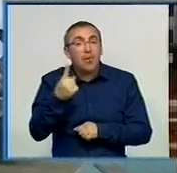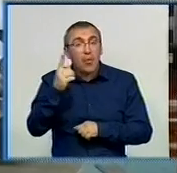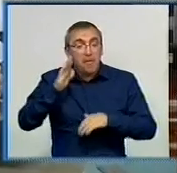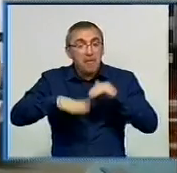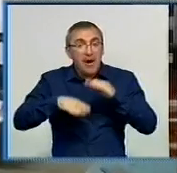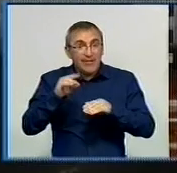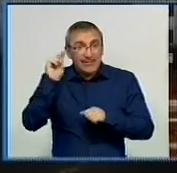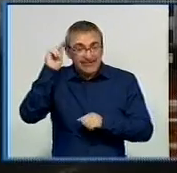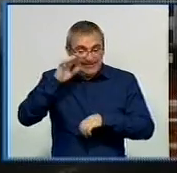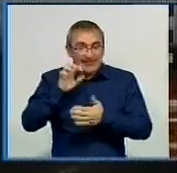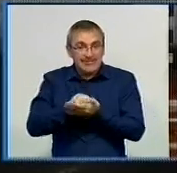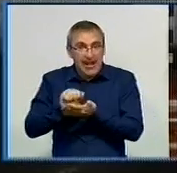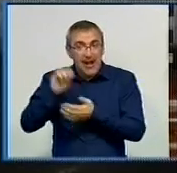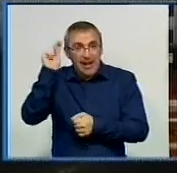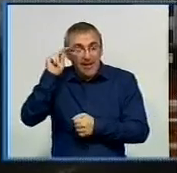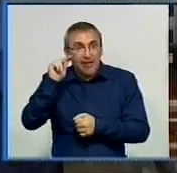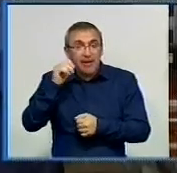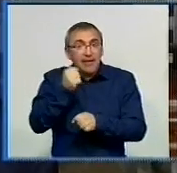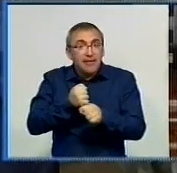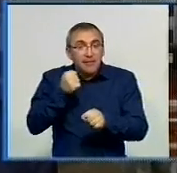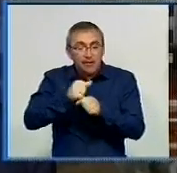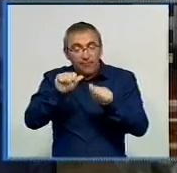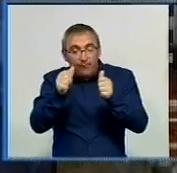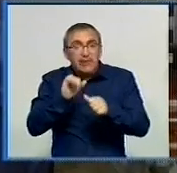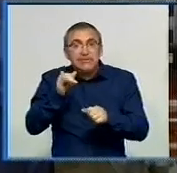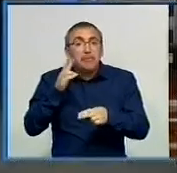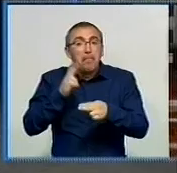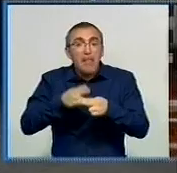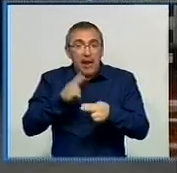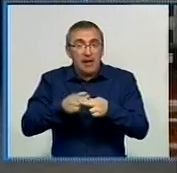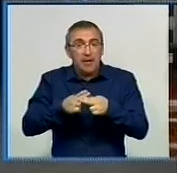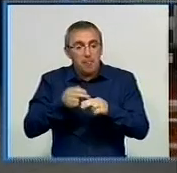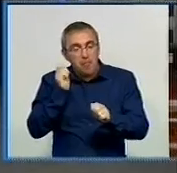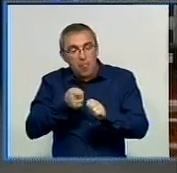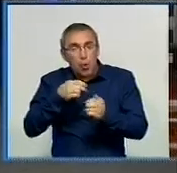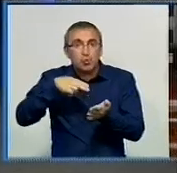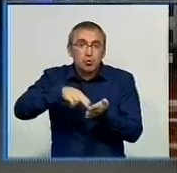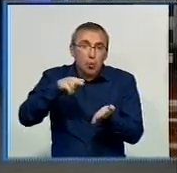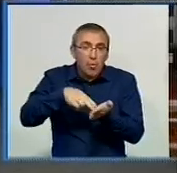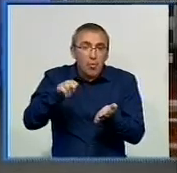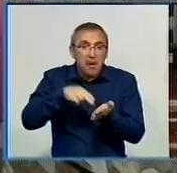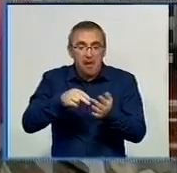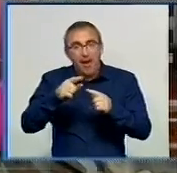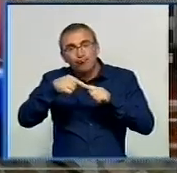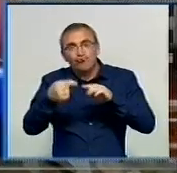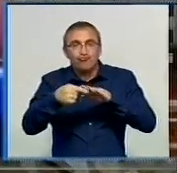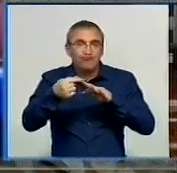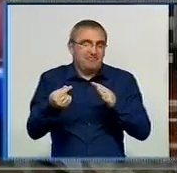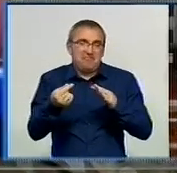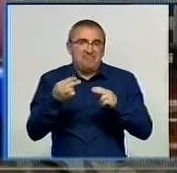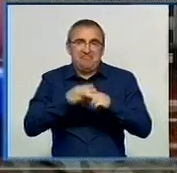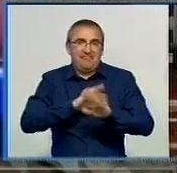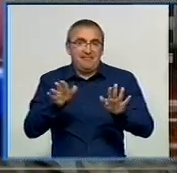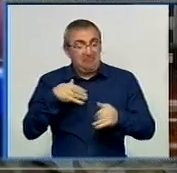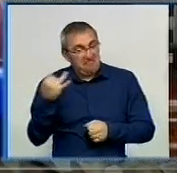практичних занять учні власноруч вчилися виготовляти фігури з металу. Молоти з зубилом, манікюру не перешкода. Ну класно, прикольно.